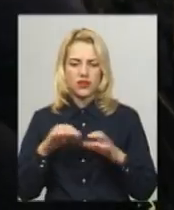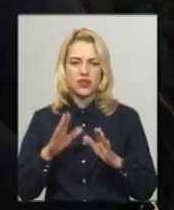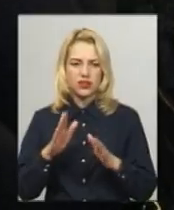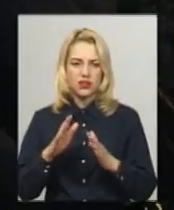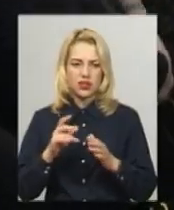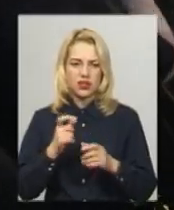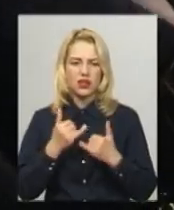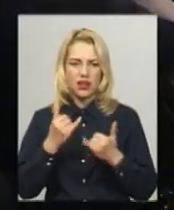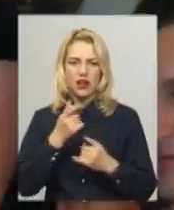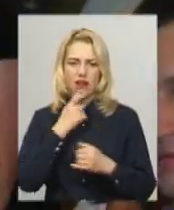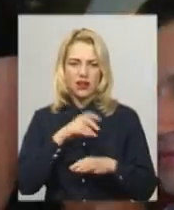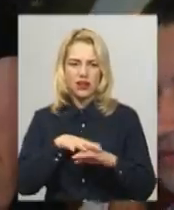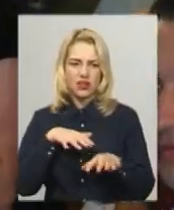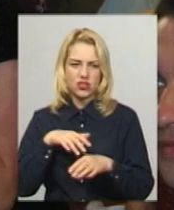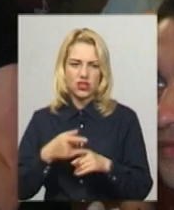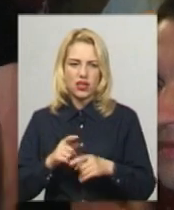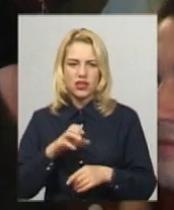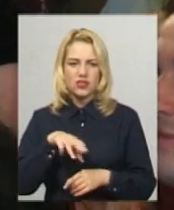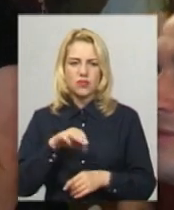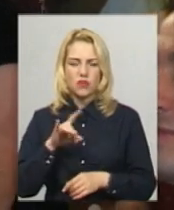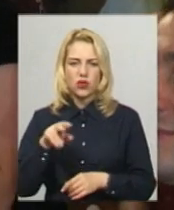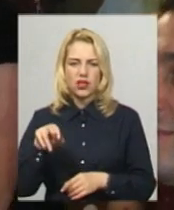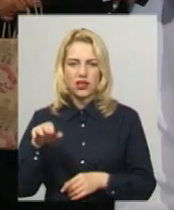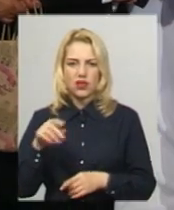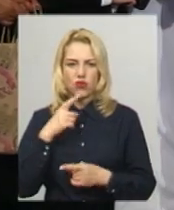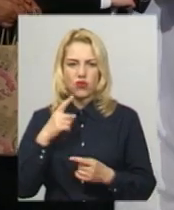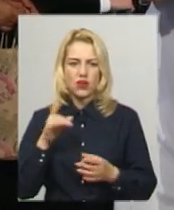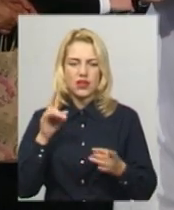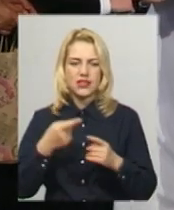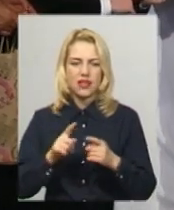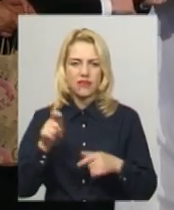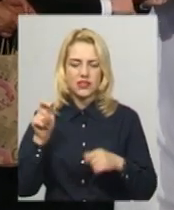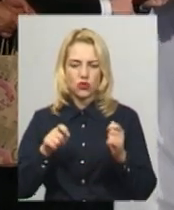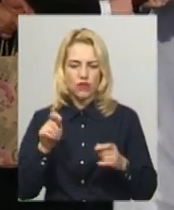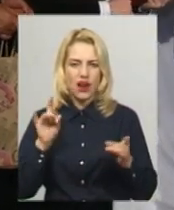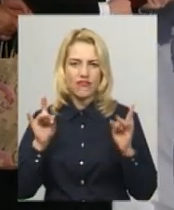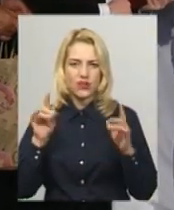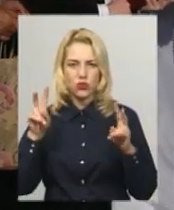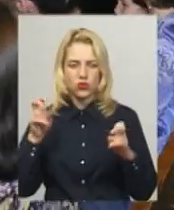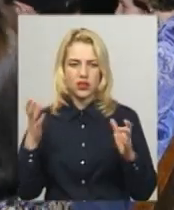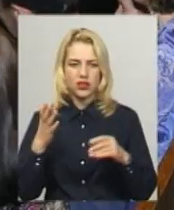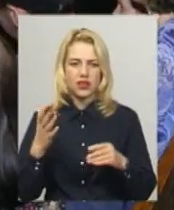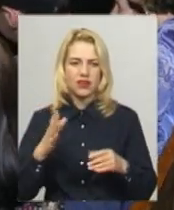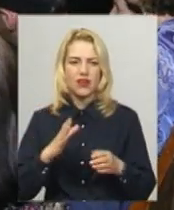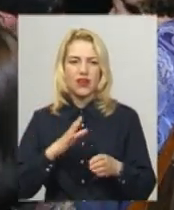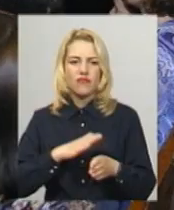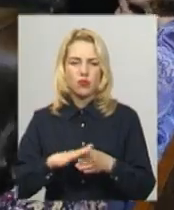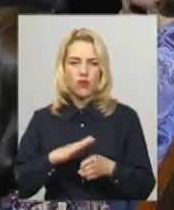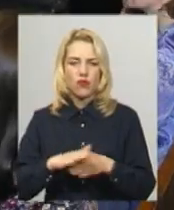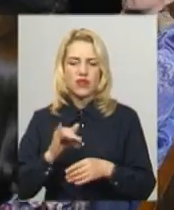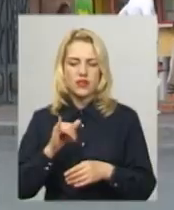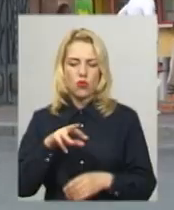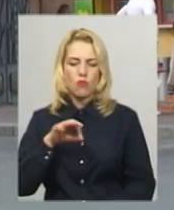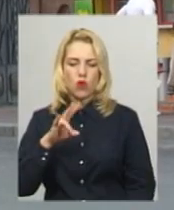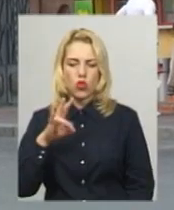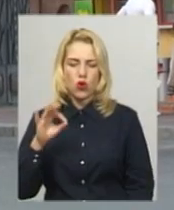Володим Смотритель додає, фестиваль «Уід Луня» єдиний в світі фестиваль, який відбувається у МОНО-театрі. Андрій